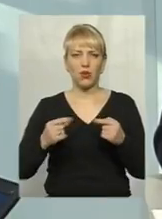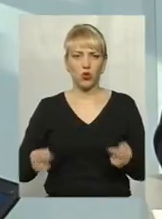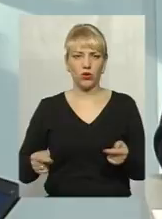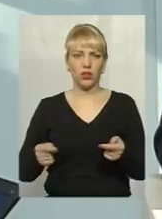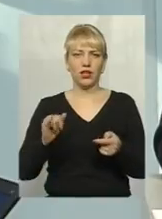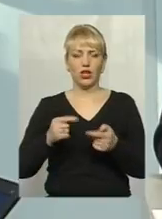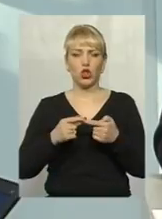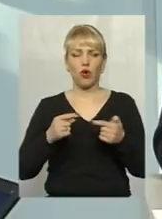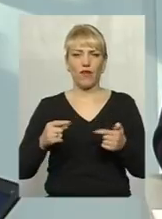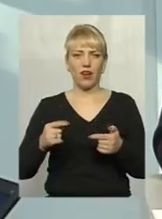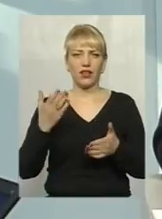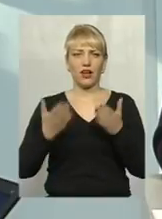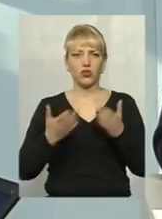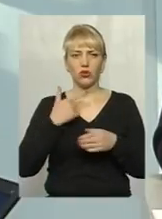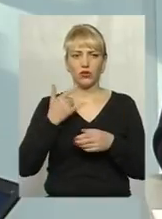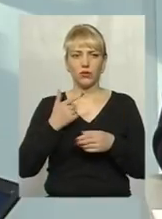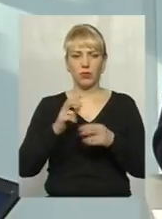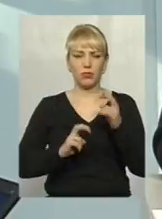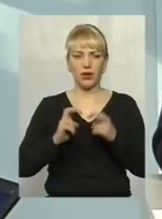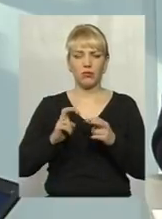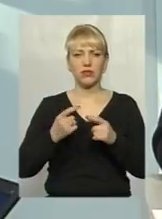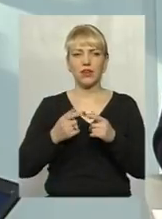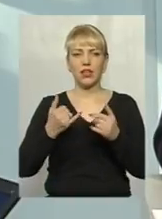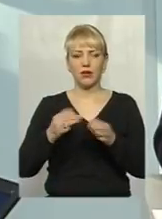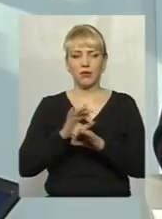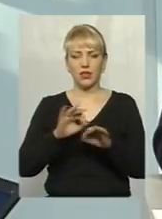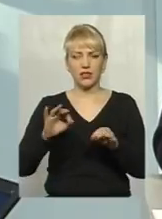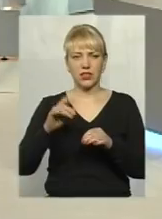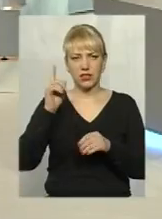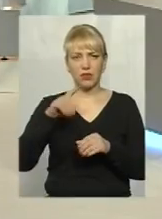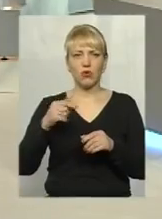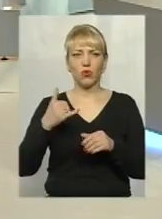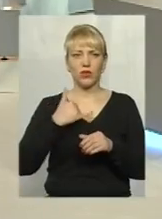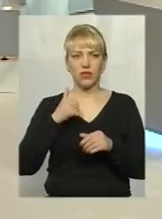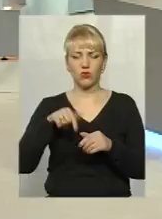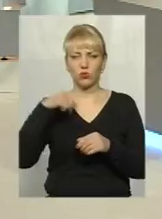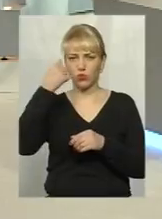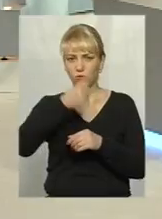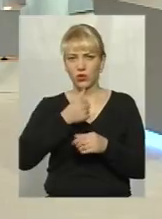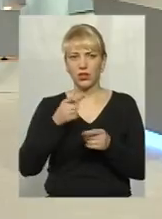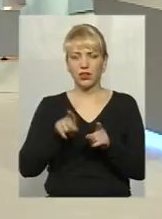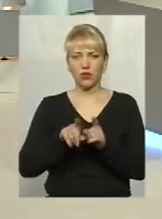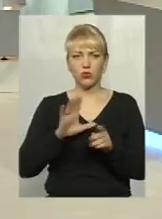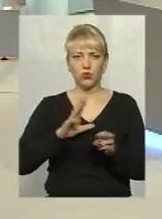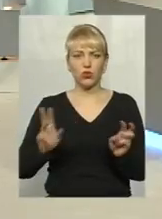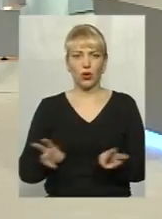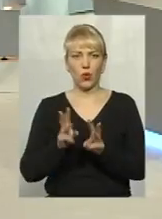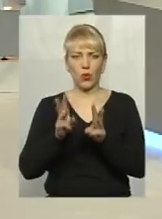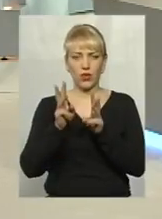товар. Якщо це підприємство, ми можемо прекрасно розуміти, це дуже... Цього вже в нас і горіли